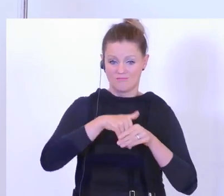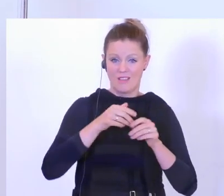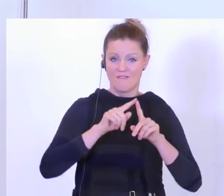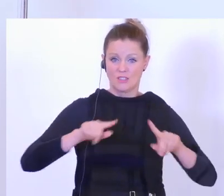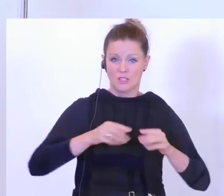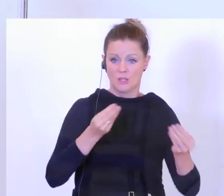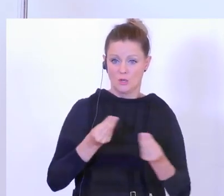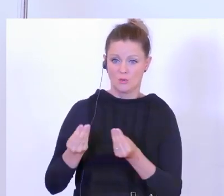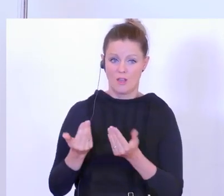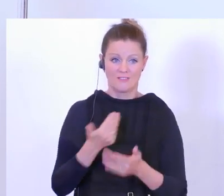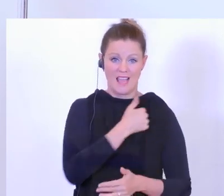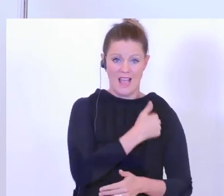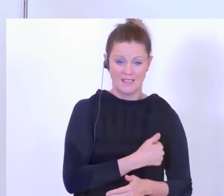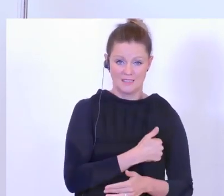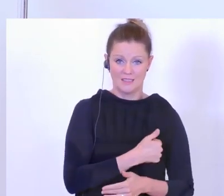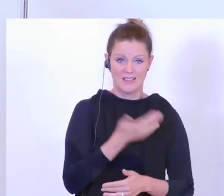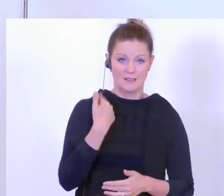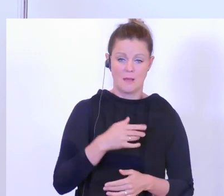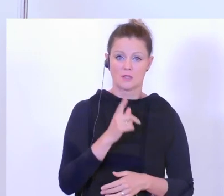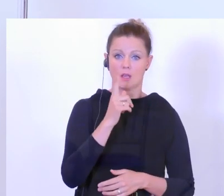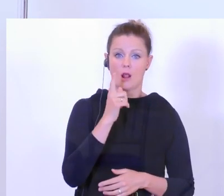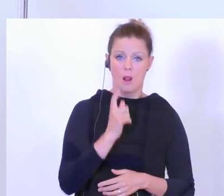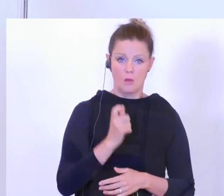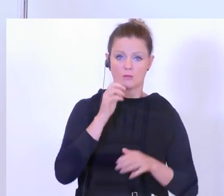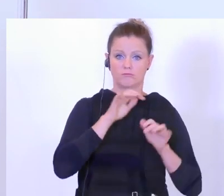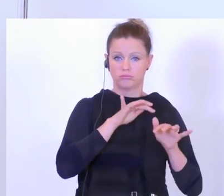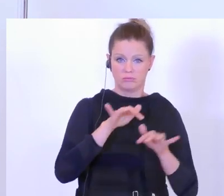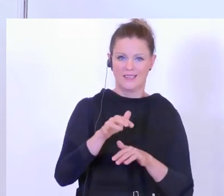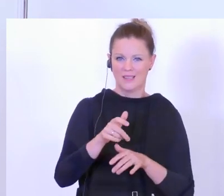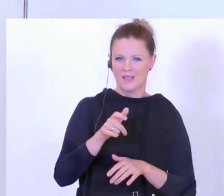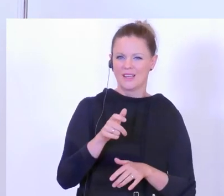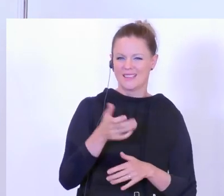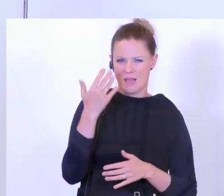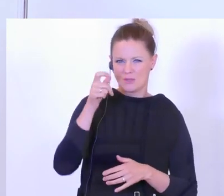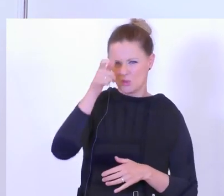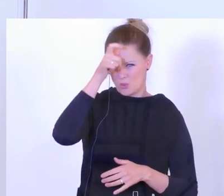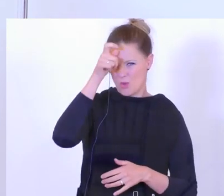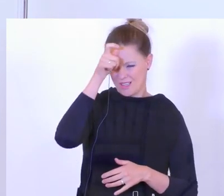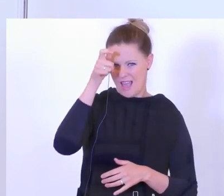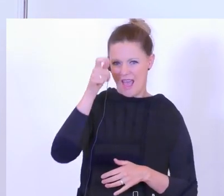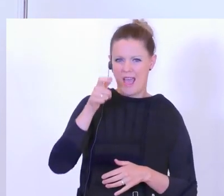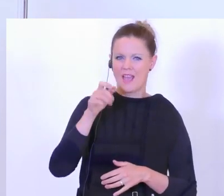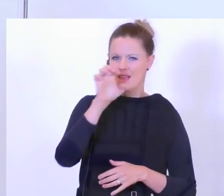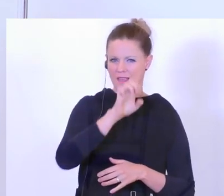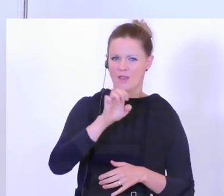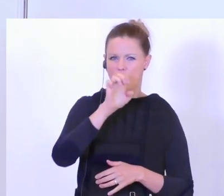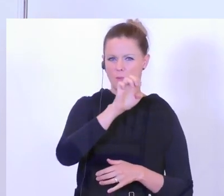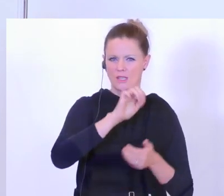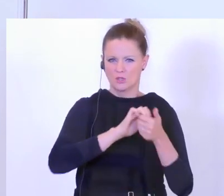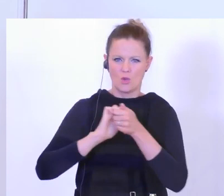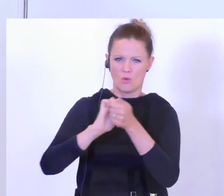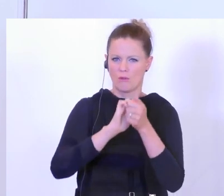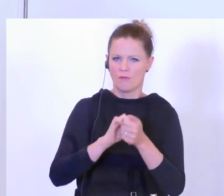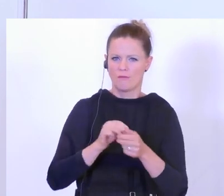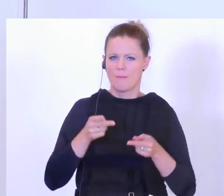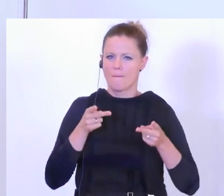haben wir damals, als es losgegangen ist, die Türkei begonnen hat, die Europäische Union zu provozieren, indem sie an der Grenze